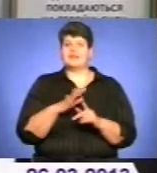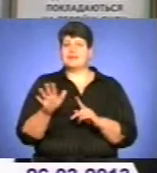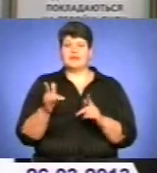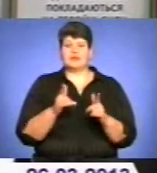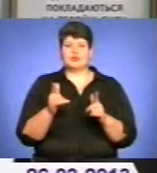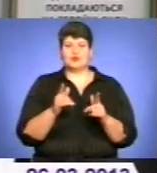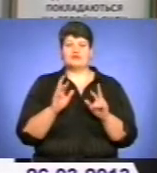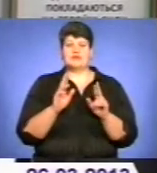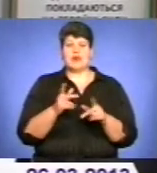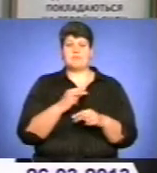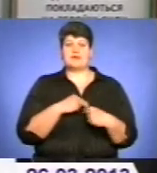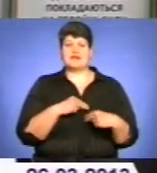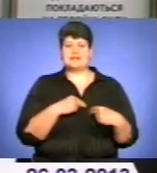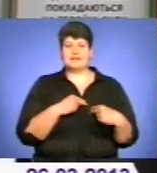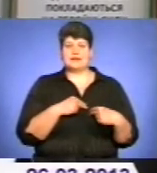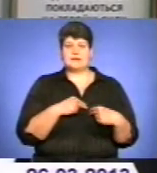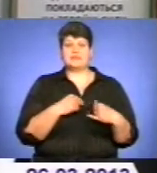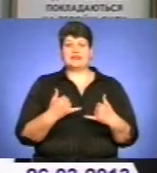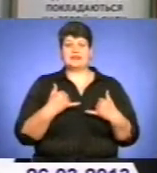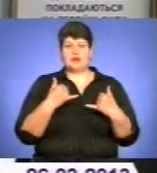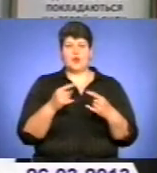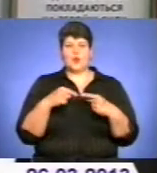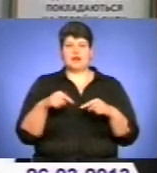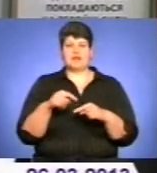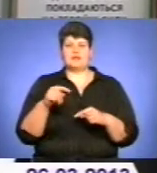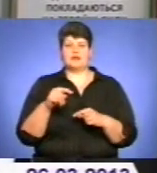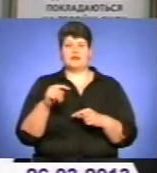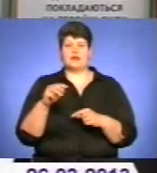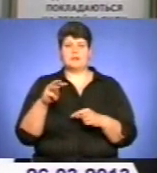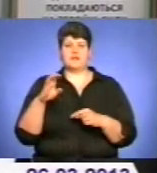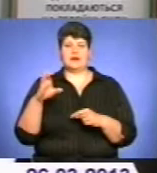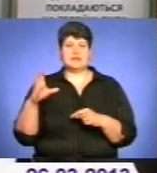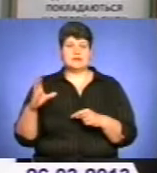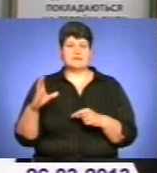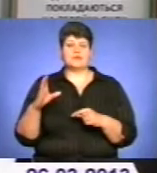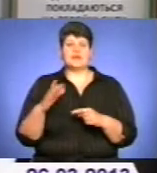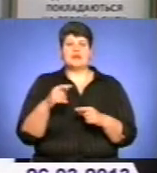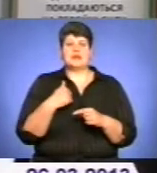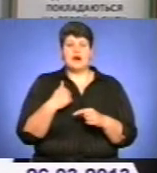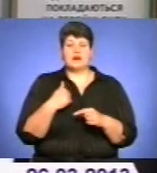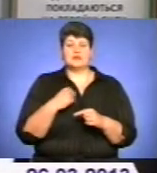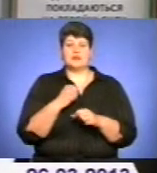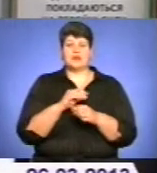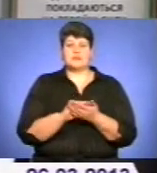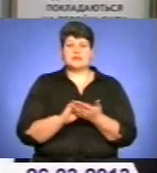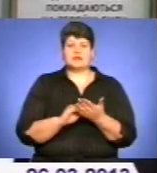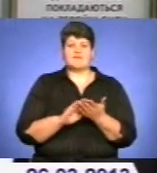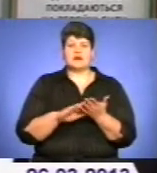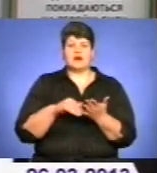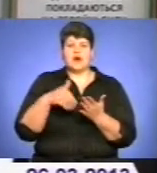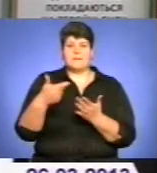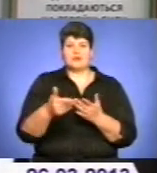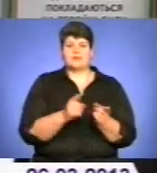працівник органу МВС, тому я написав рапорт, що мене